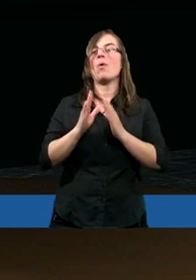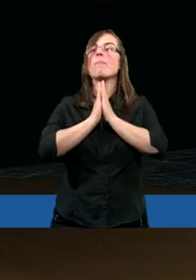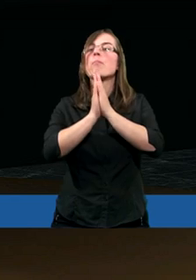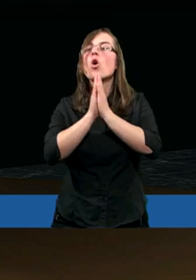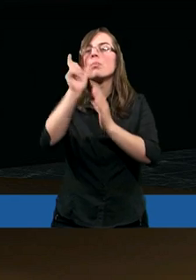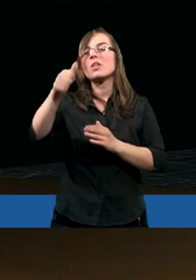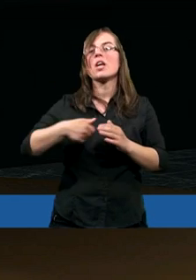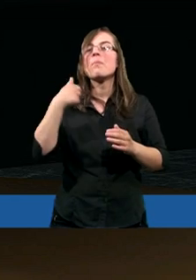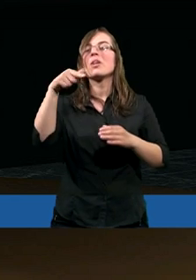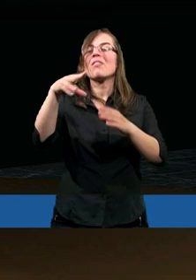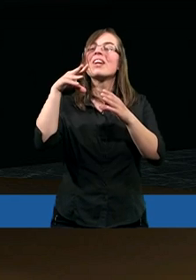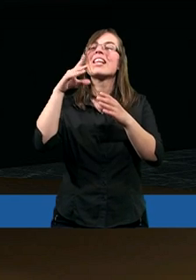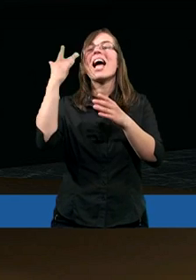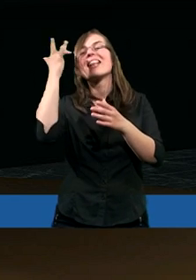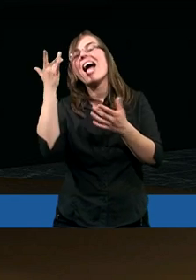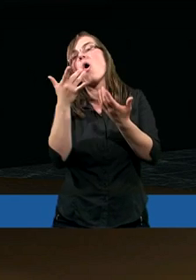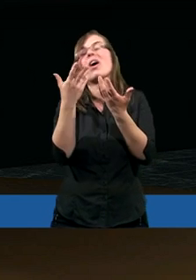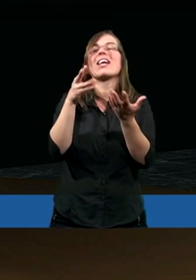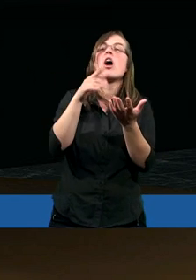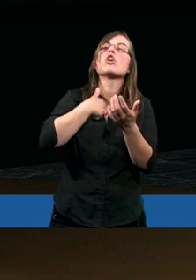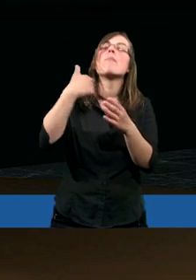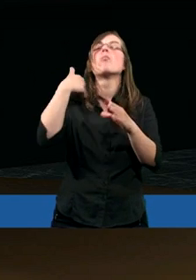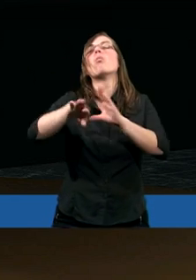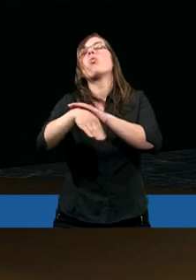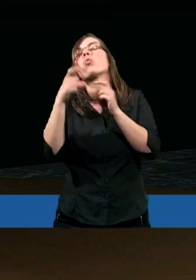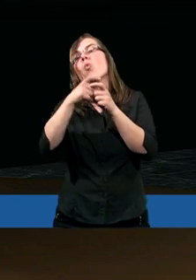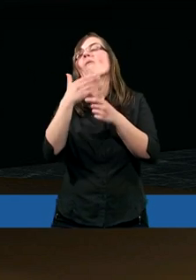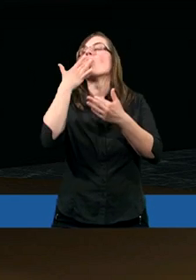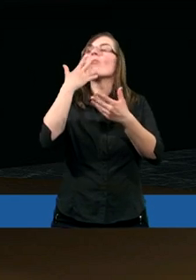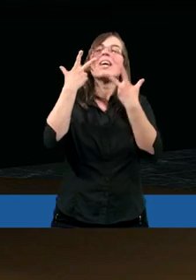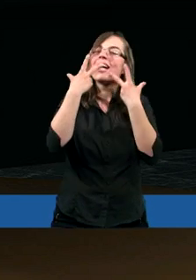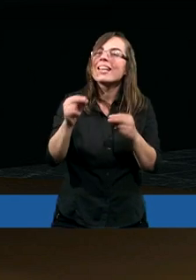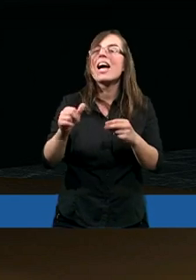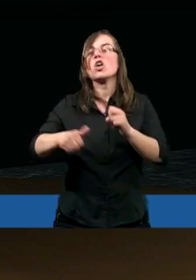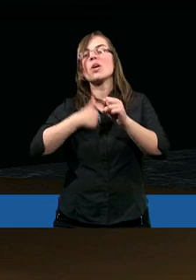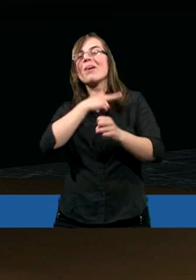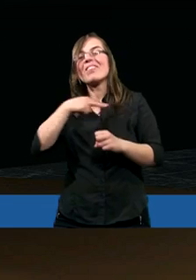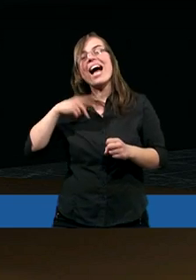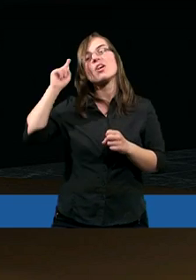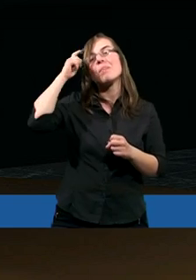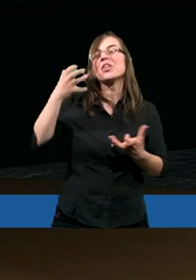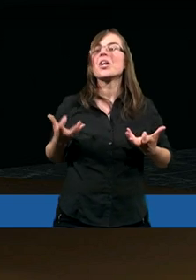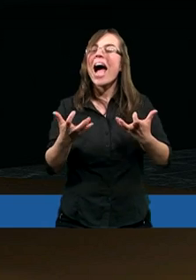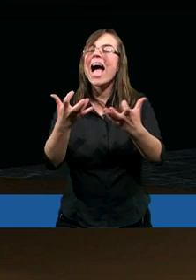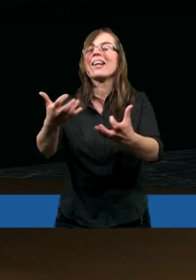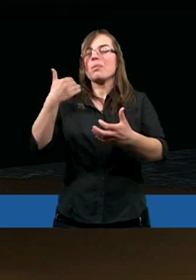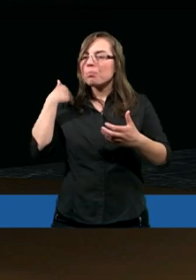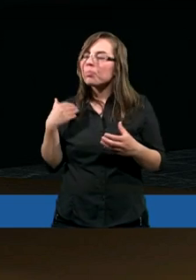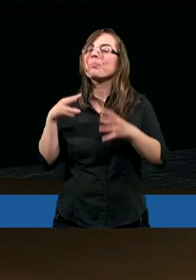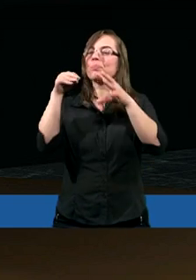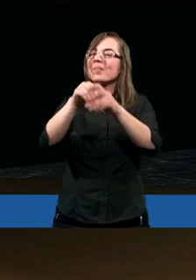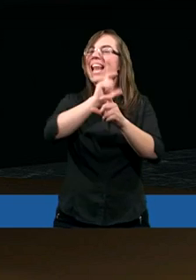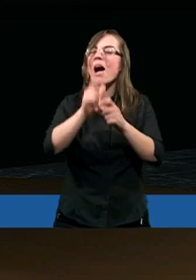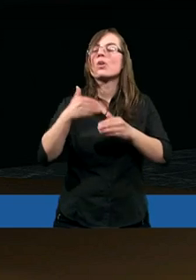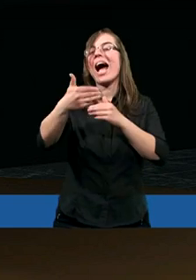aby to nie była tylko teoria, to nie były tylko słowa, abyś nasze myśli, nasze chęci przemieniał w